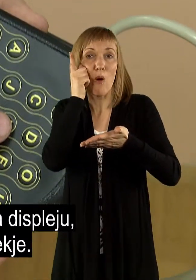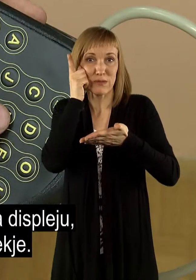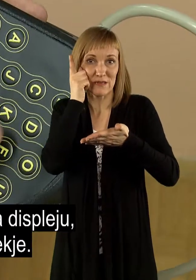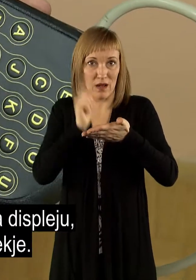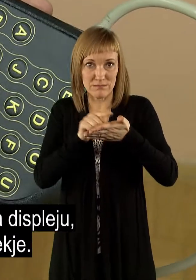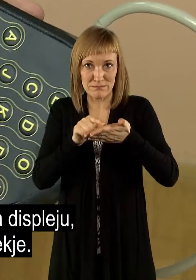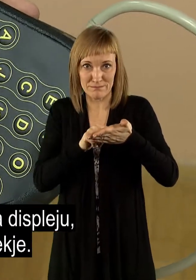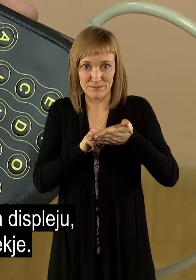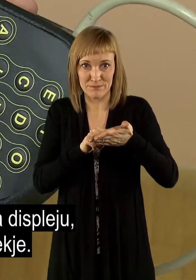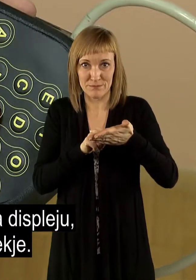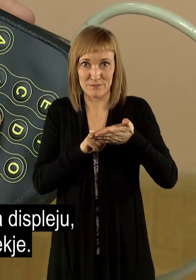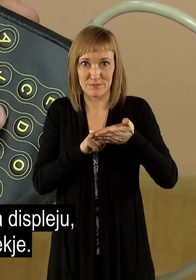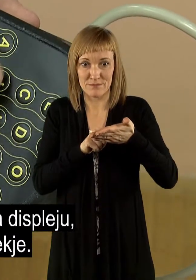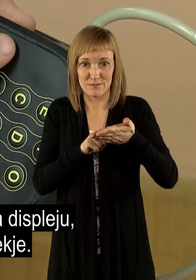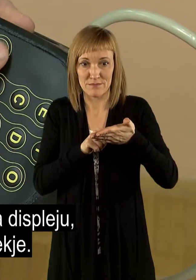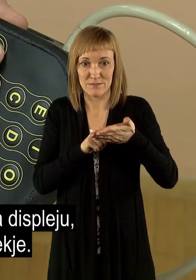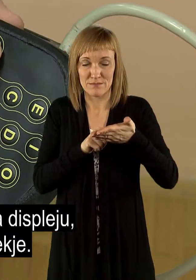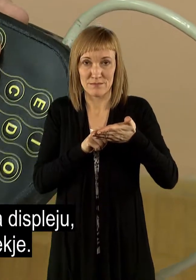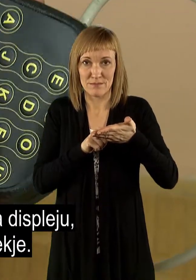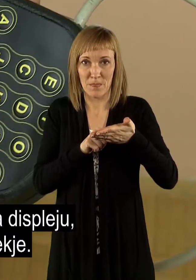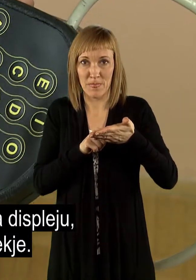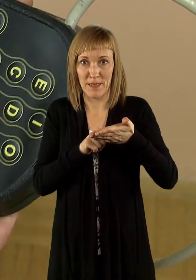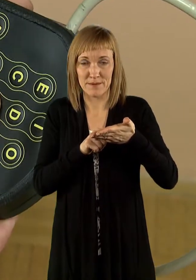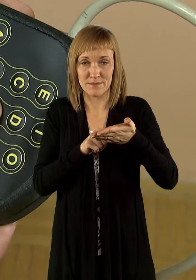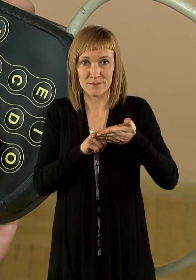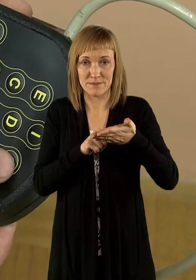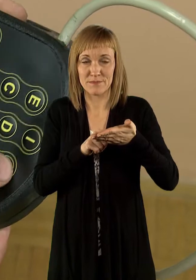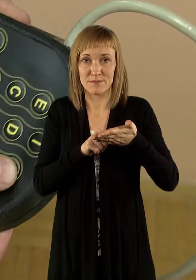ki bo potem tukaj nekje.